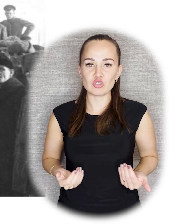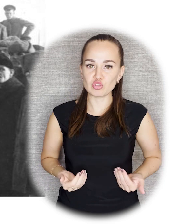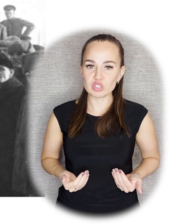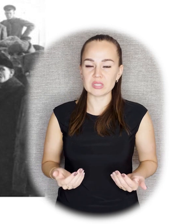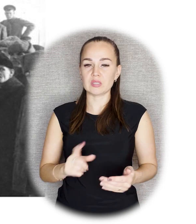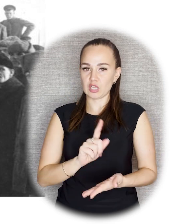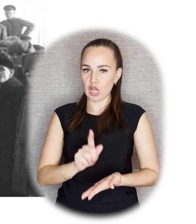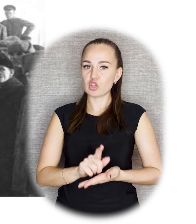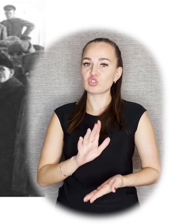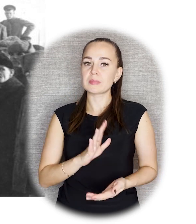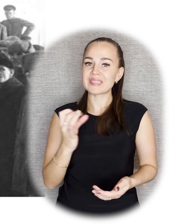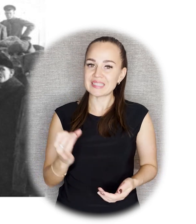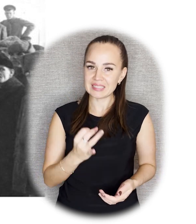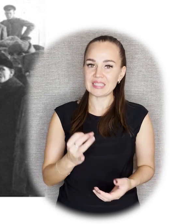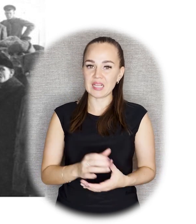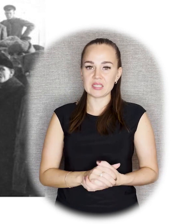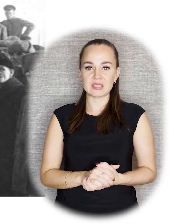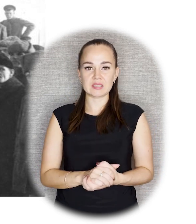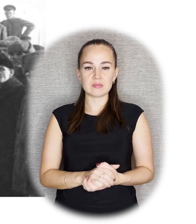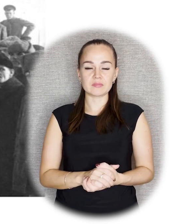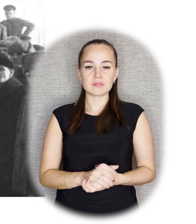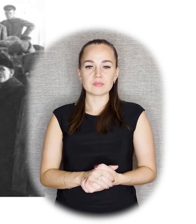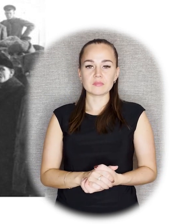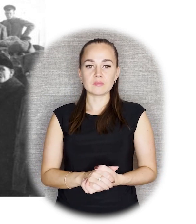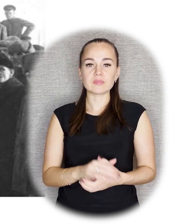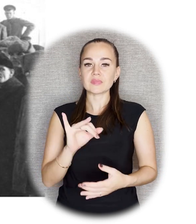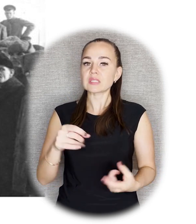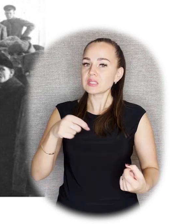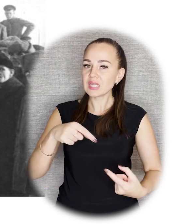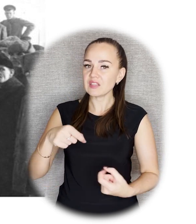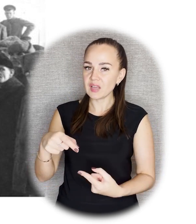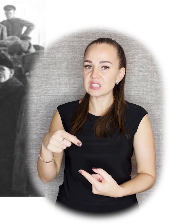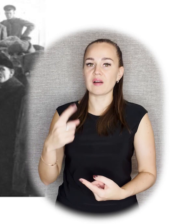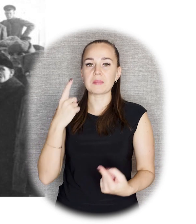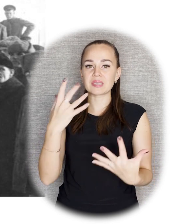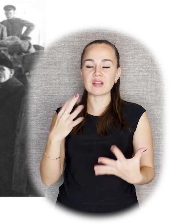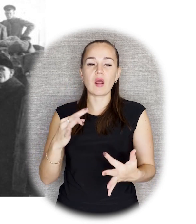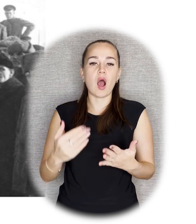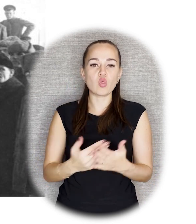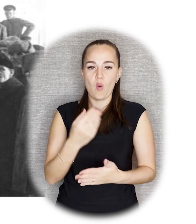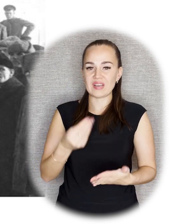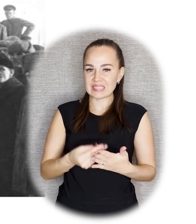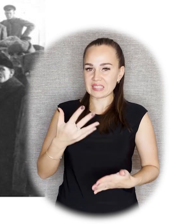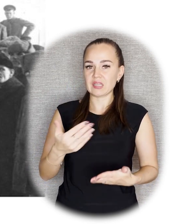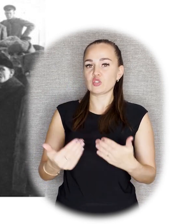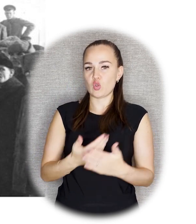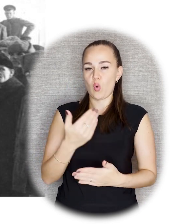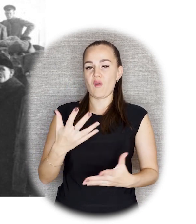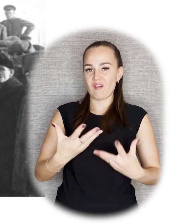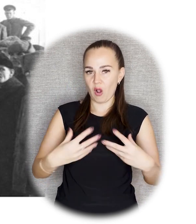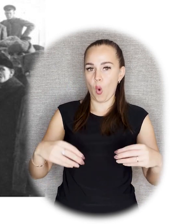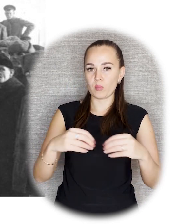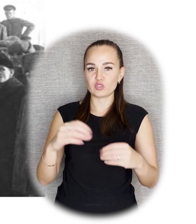должны быть интересны и соответствовать представлениям о новых ценностях нового общества в Советской России.